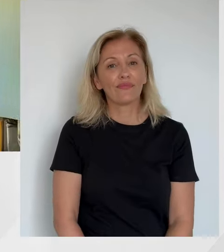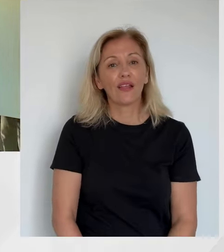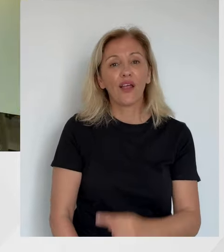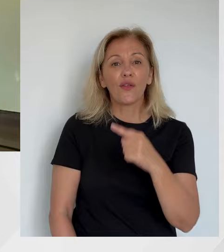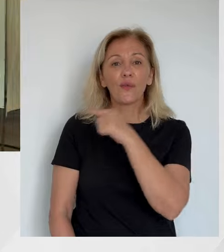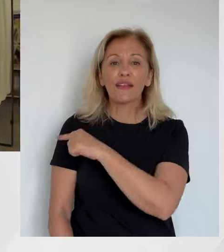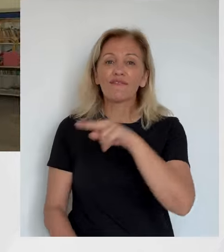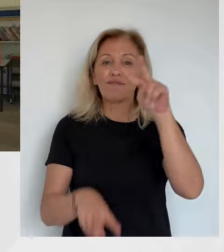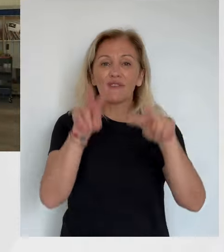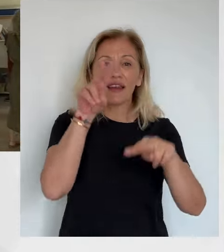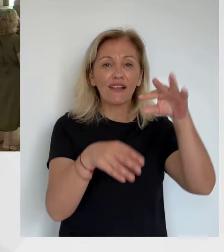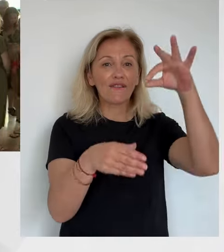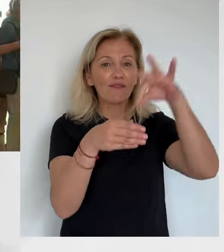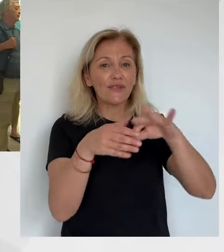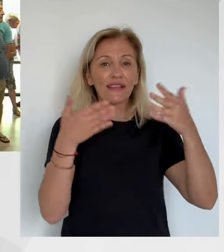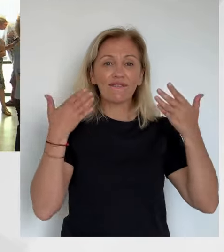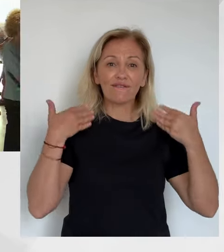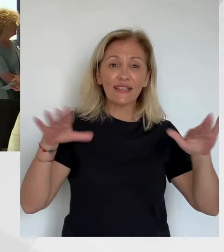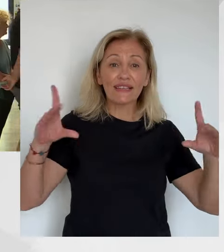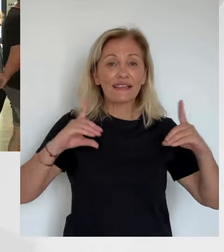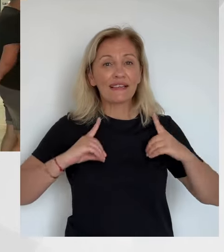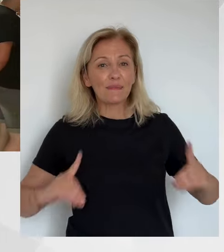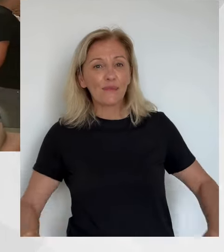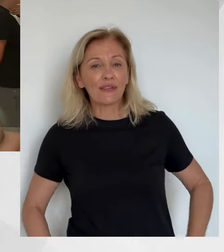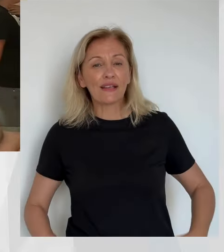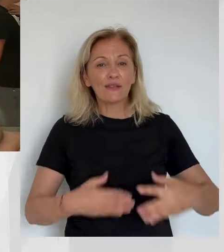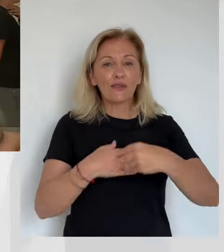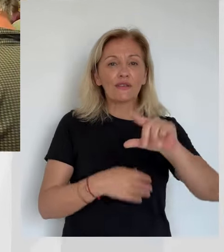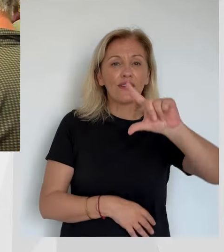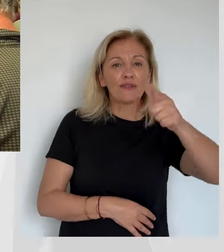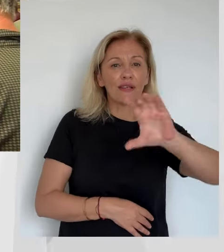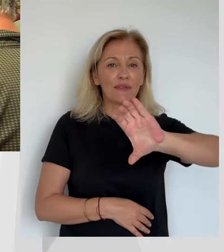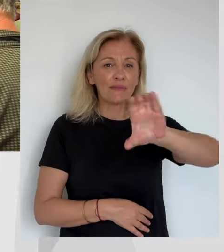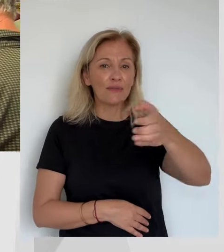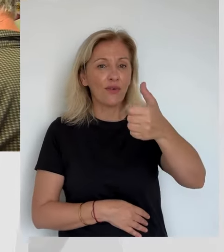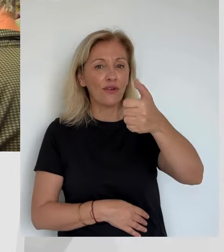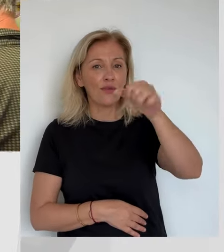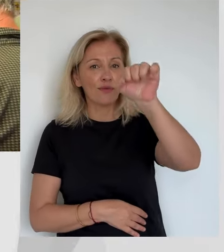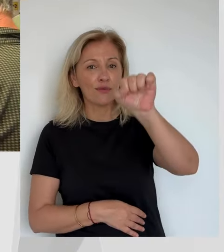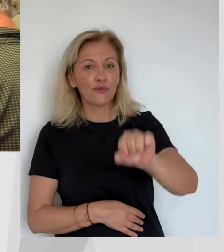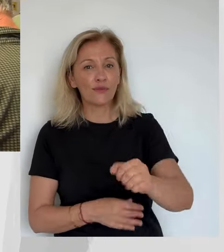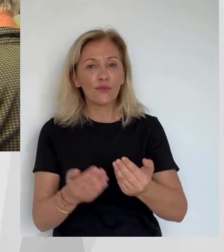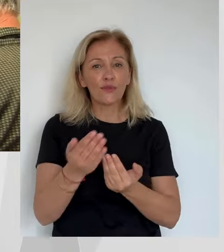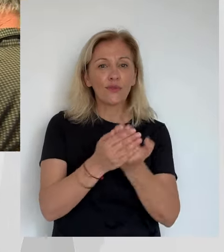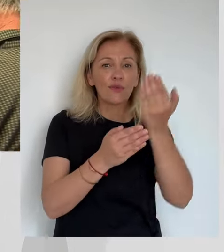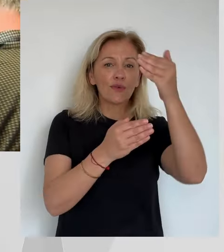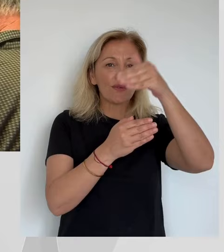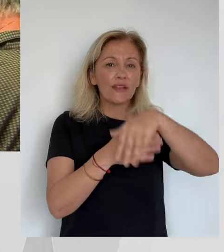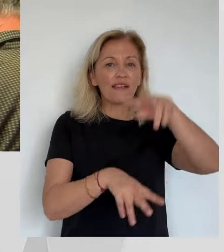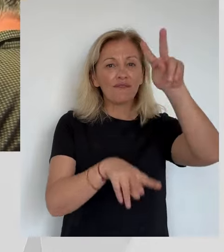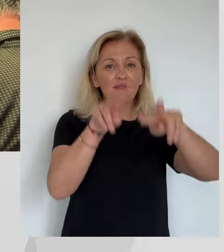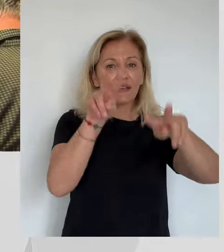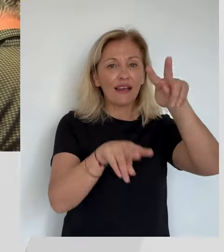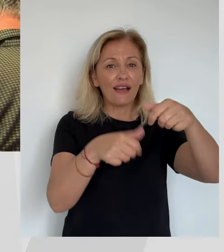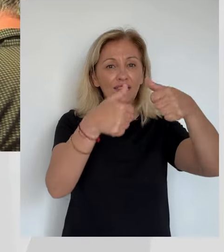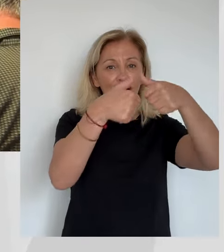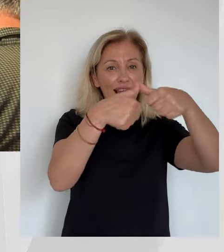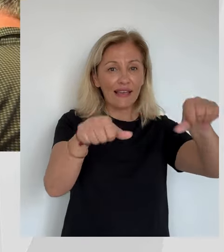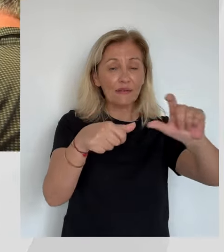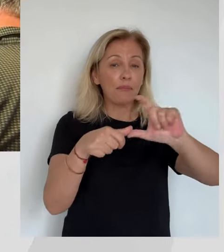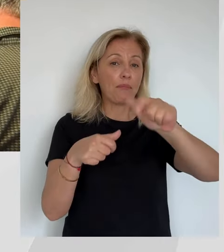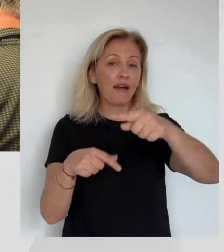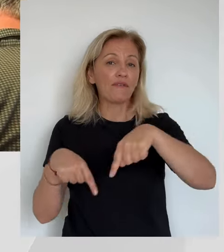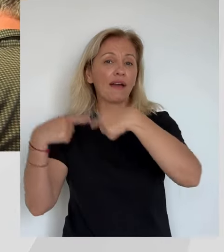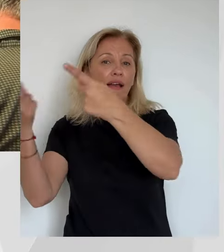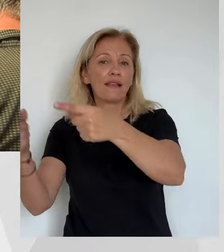Paul-André Colombagne a fait son devoir de citoyen à Sainte-Lucie. Le député sortant d'un deuxième circonscription de Corse du Sud a passé une grande partie de la journée à son